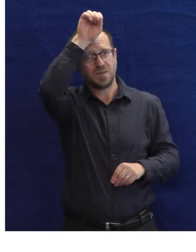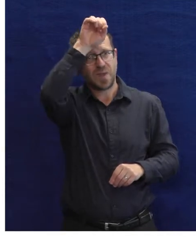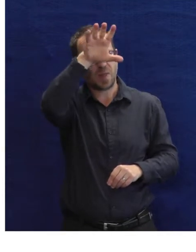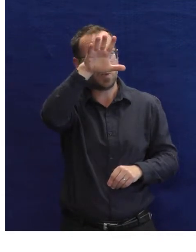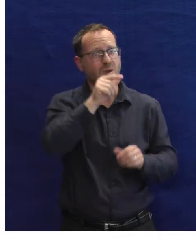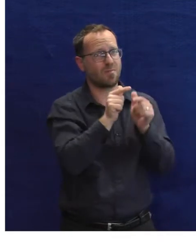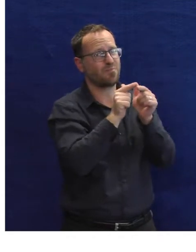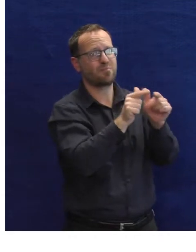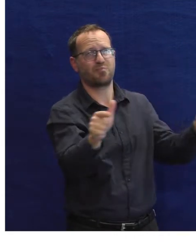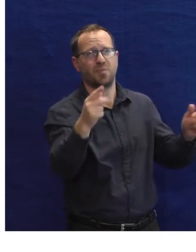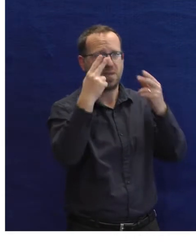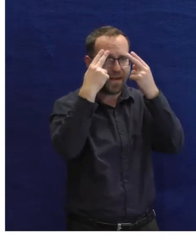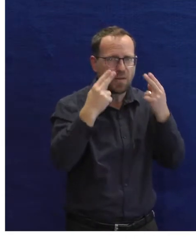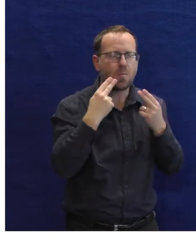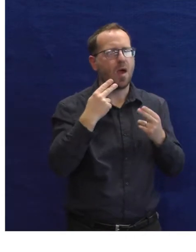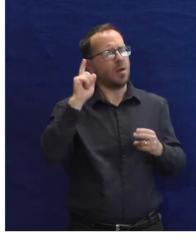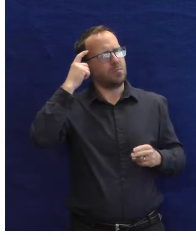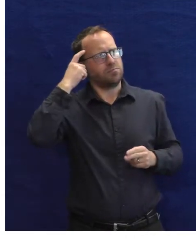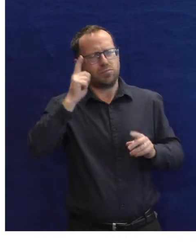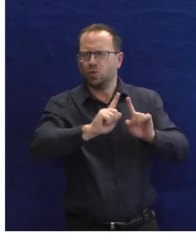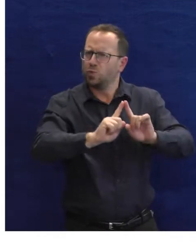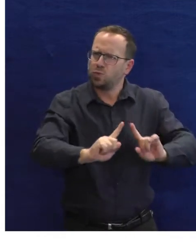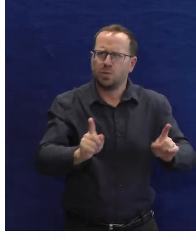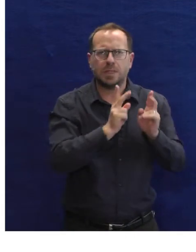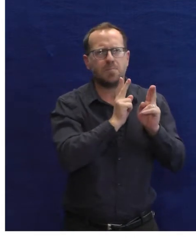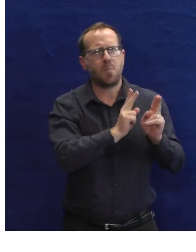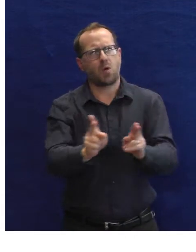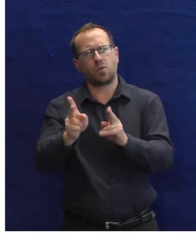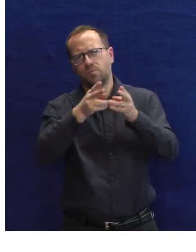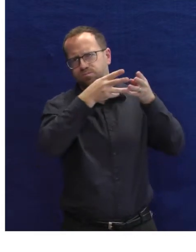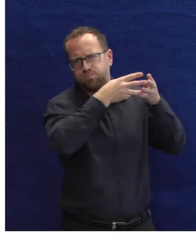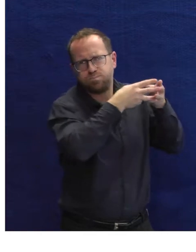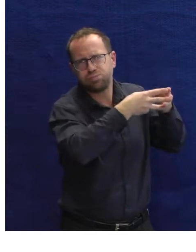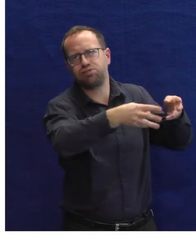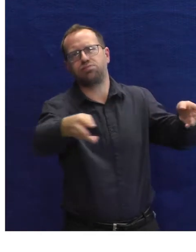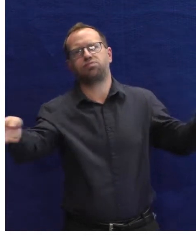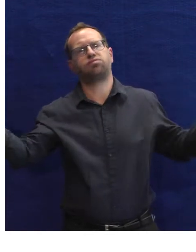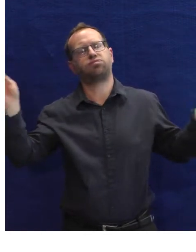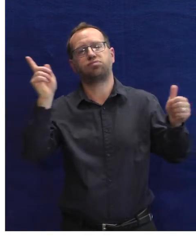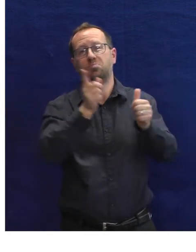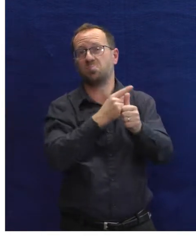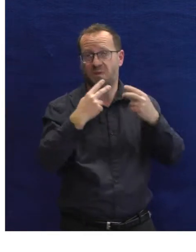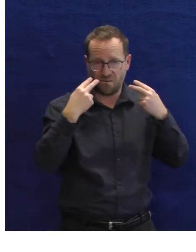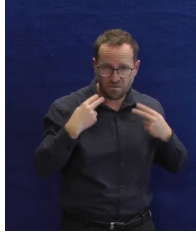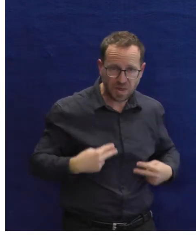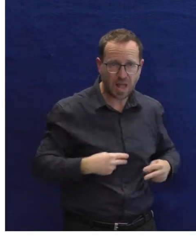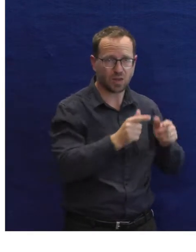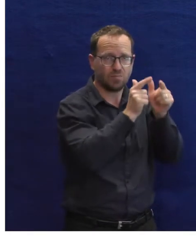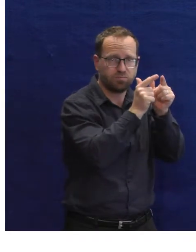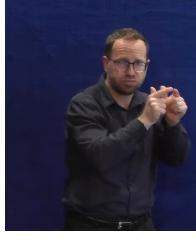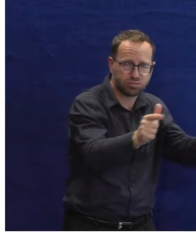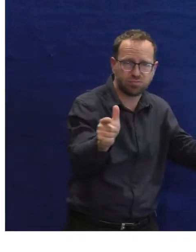20 let pomáháme z rakově postiženým a pořád vymýšlíme, jak jinak tu pomoc ještě koncipovat, než tím, že budeme